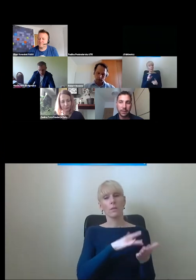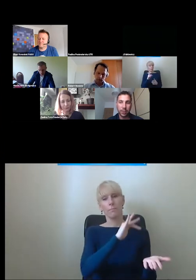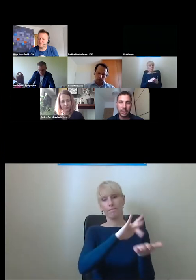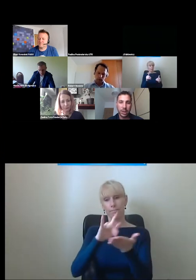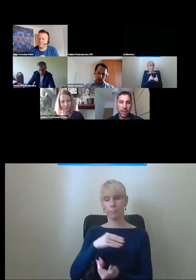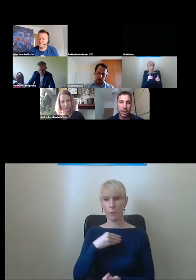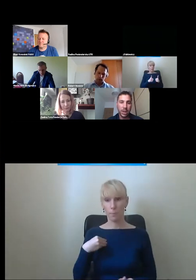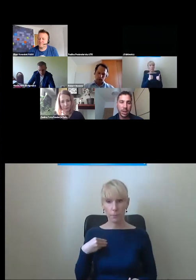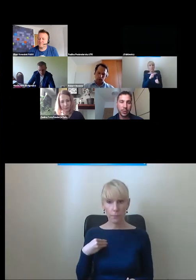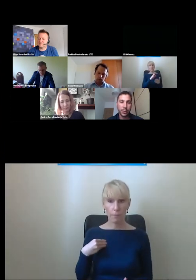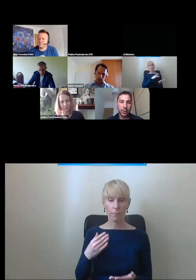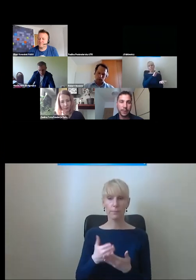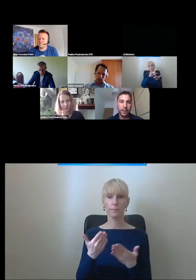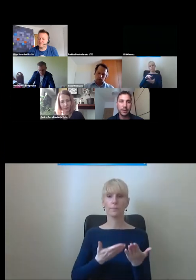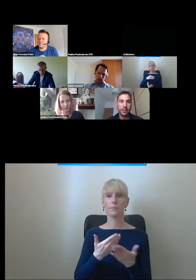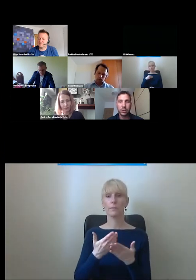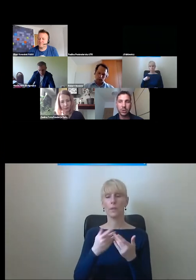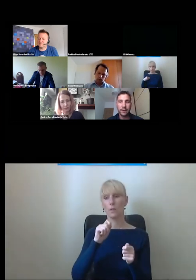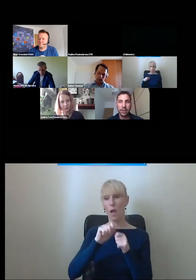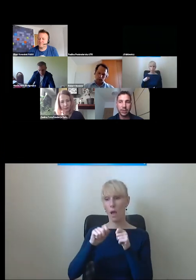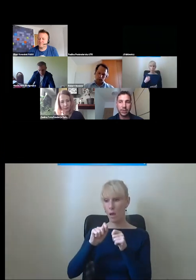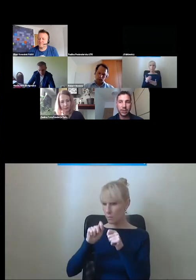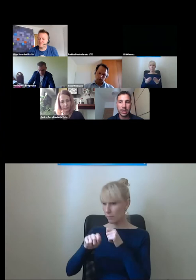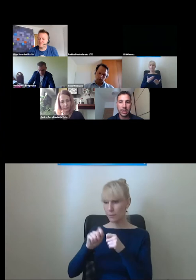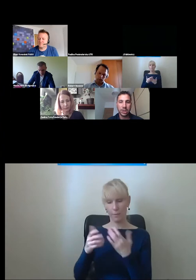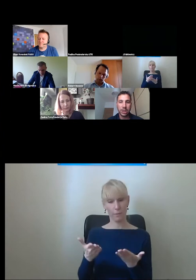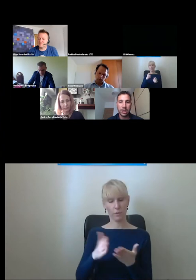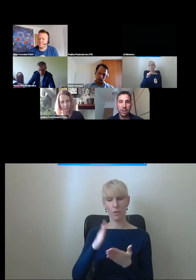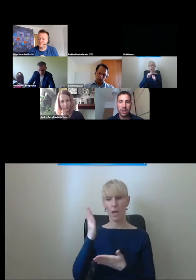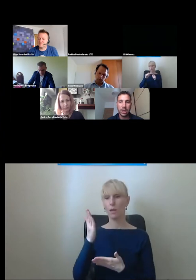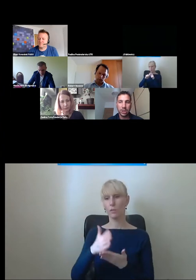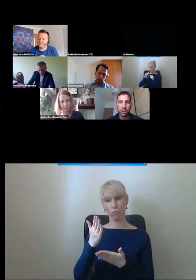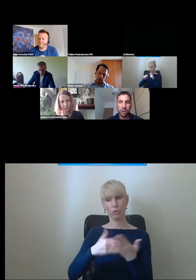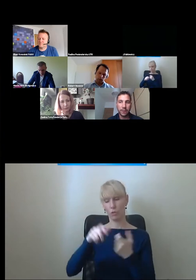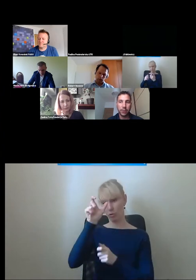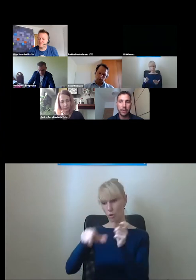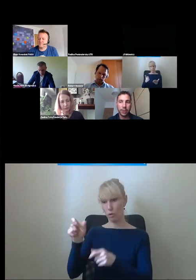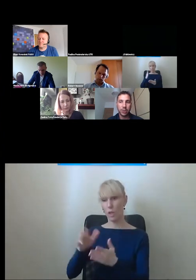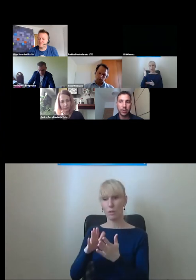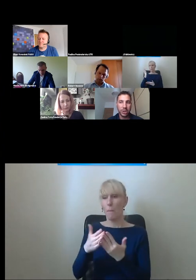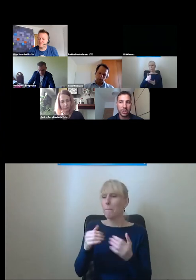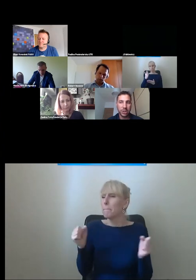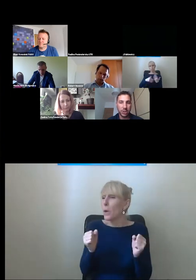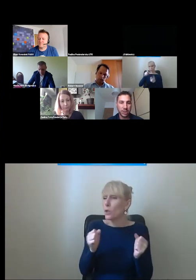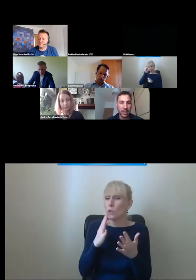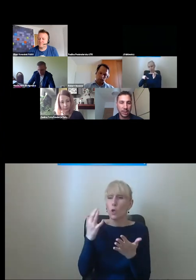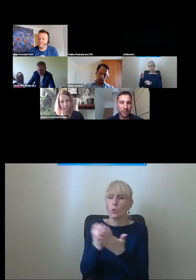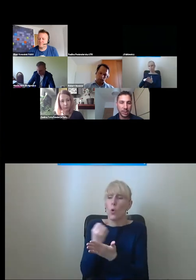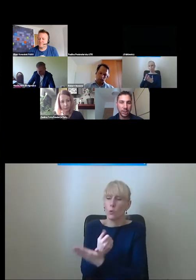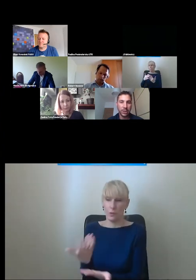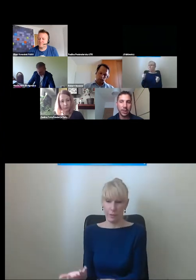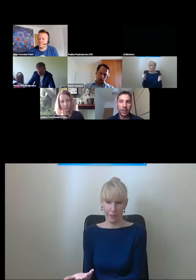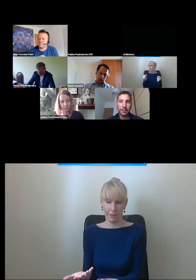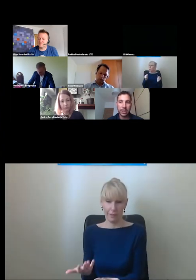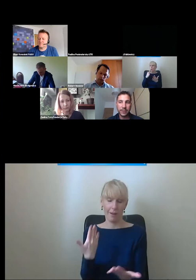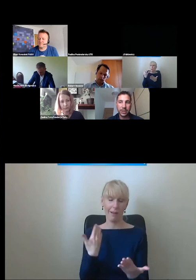innych miejscach w Polsce, doprowadzamy stosując awaryjne rozwiązania, że część użytkowników po prostu boi się z nich korzystać,